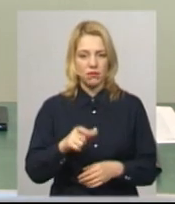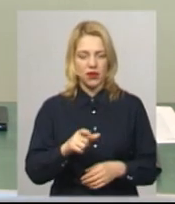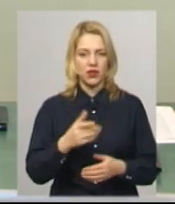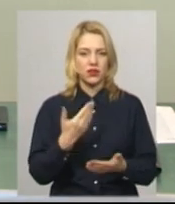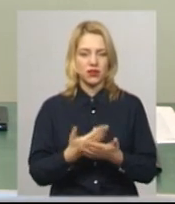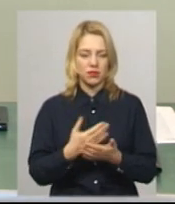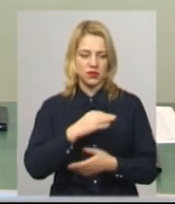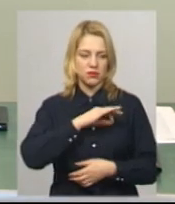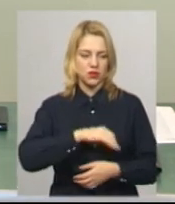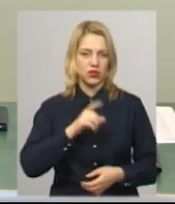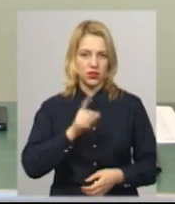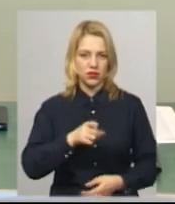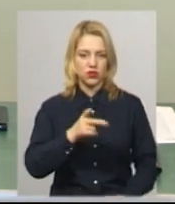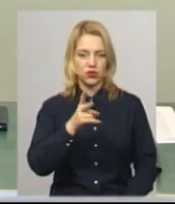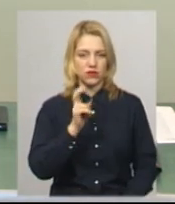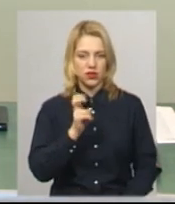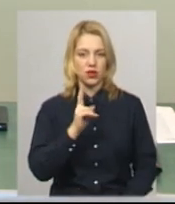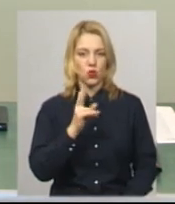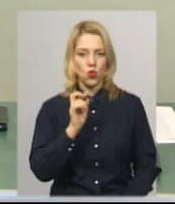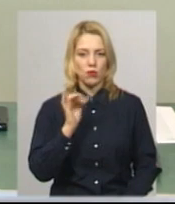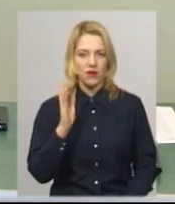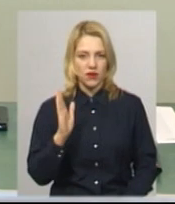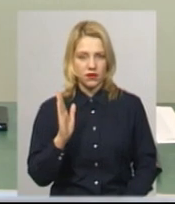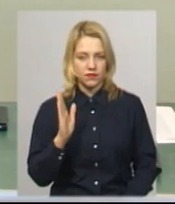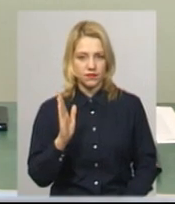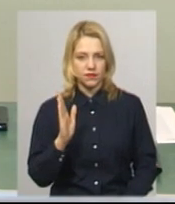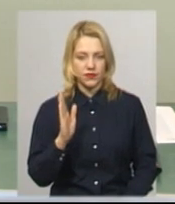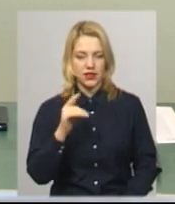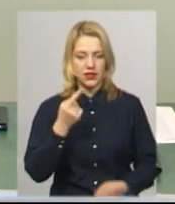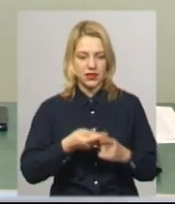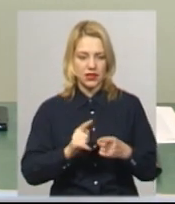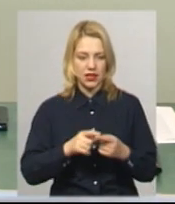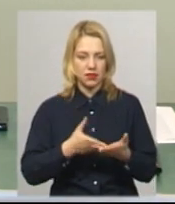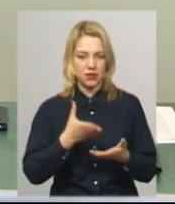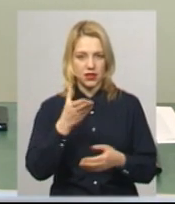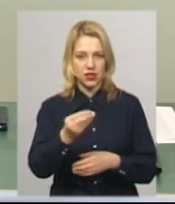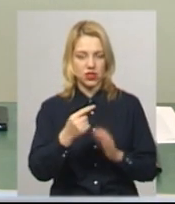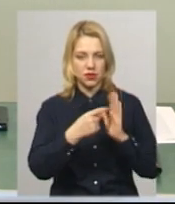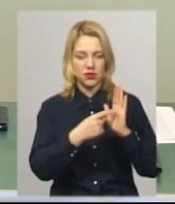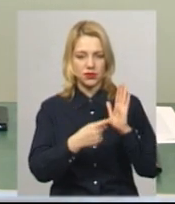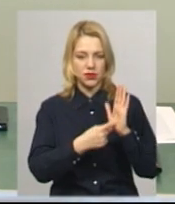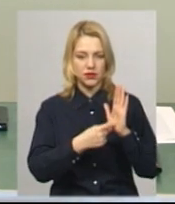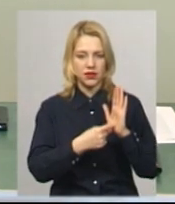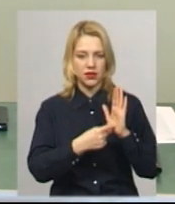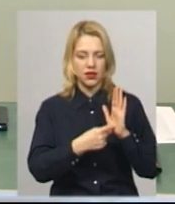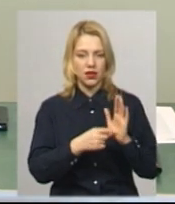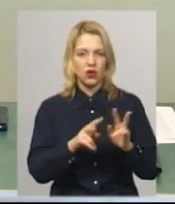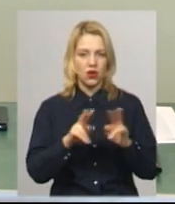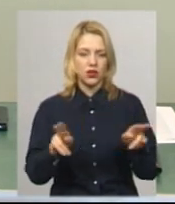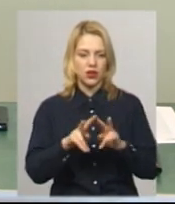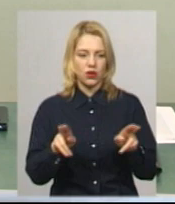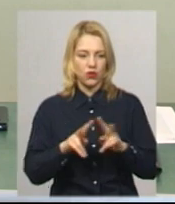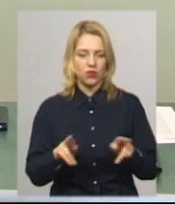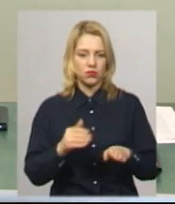1200 кубів, цей платіж розбивається сталими однаковими абсолютно